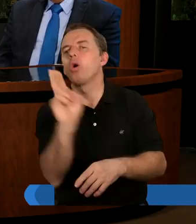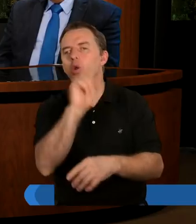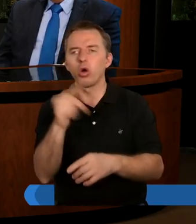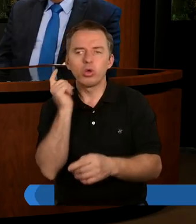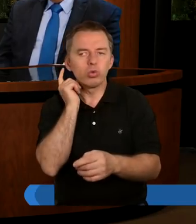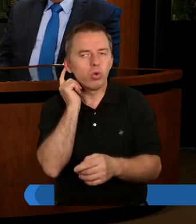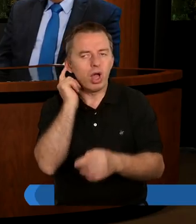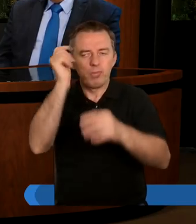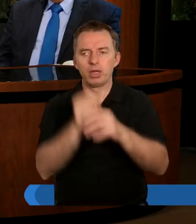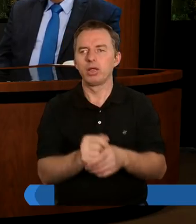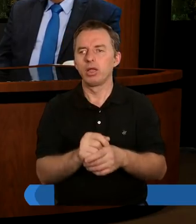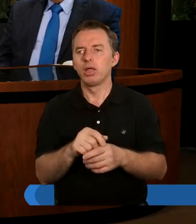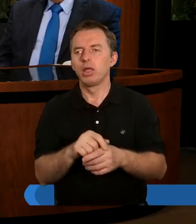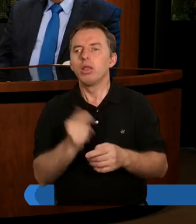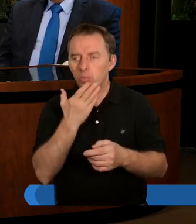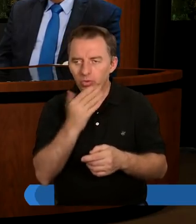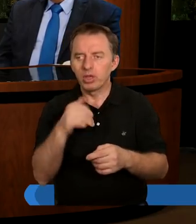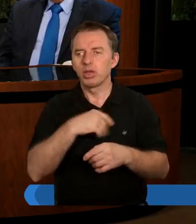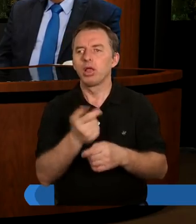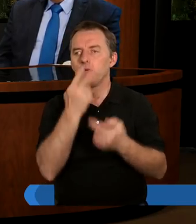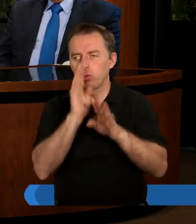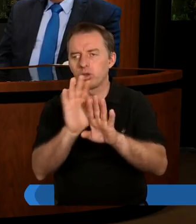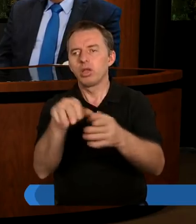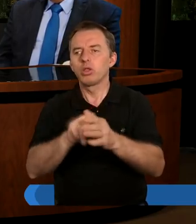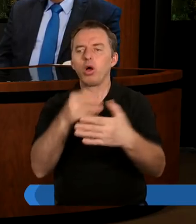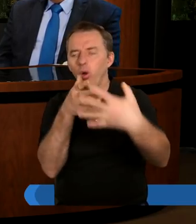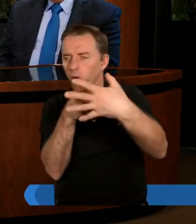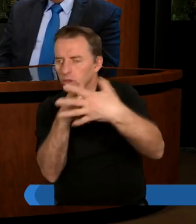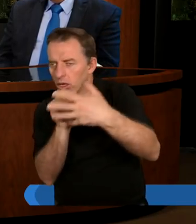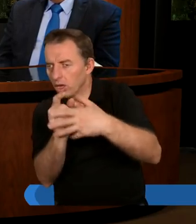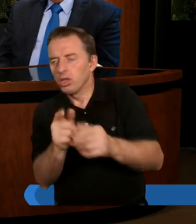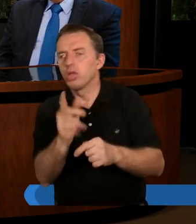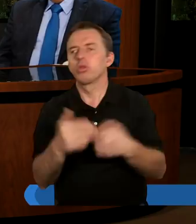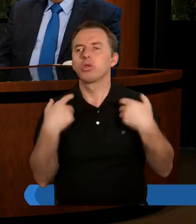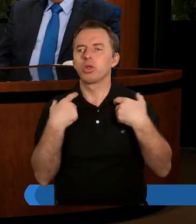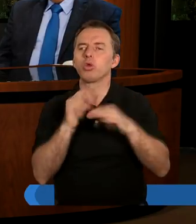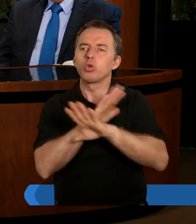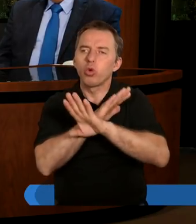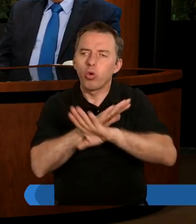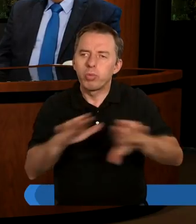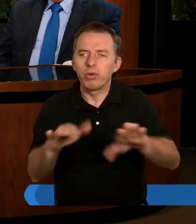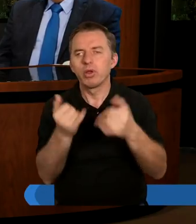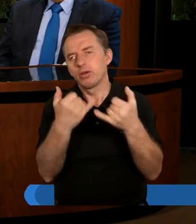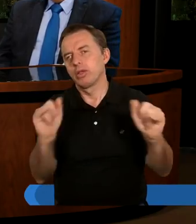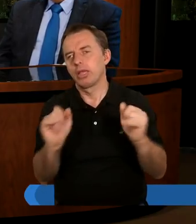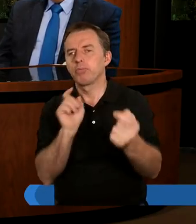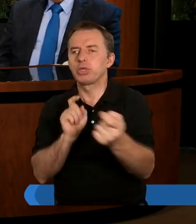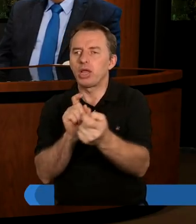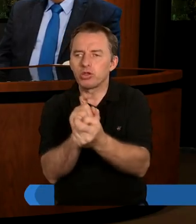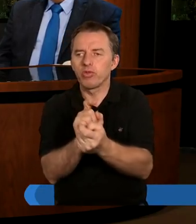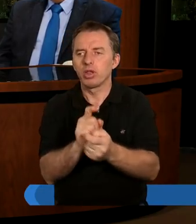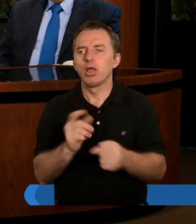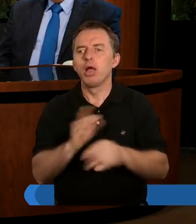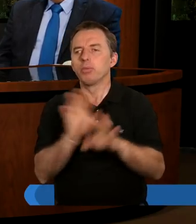słuchamy. Szczególnie w tym okazywaniu zaufania. Niestety świat uczy zupełnie czegoś przeciwnego,